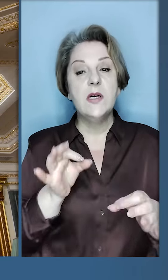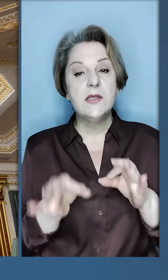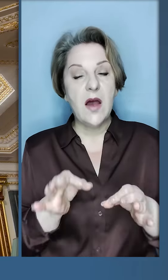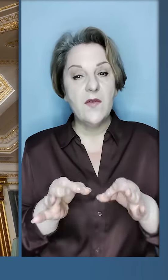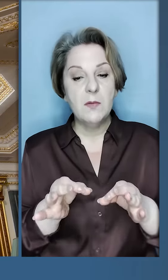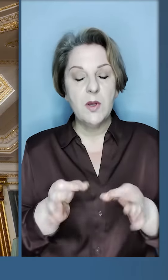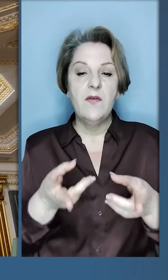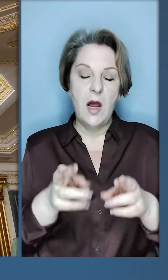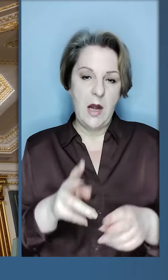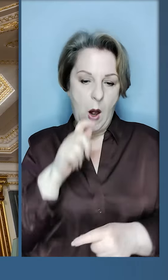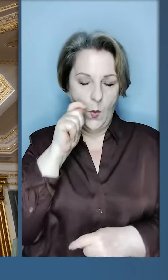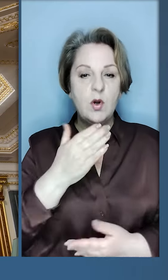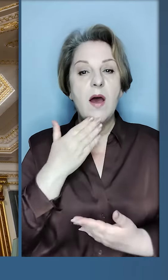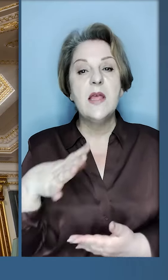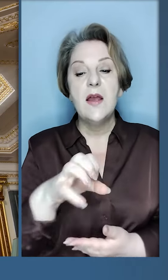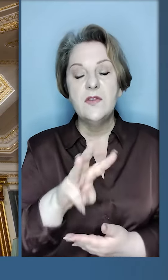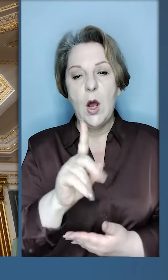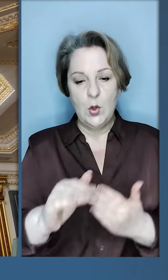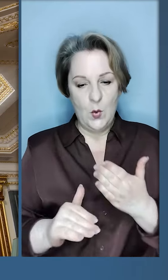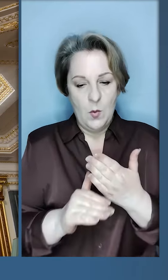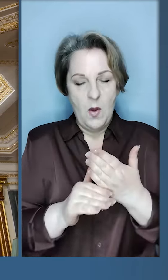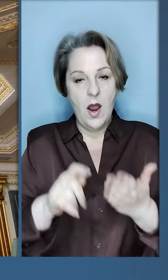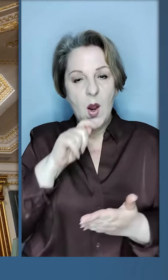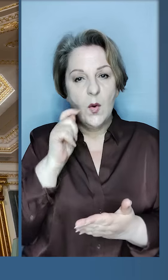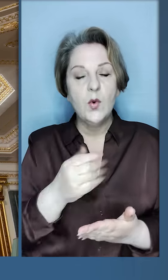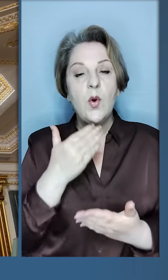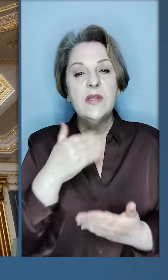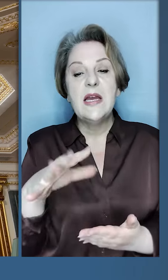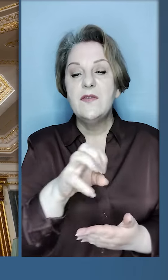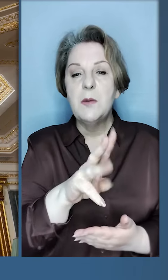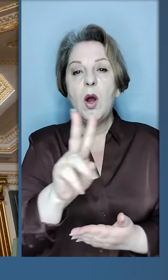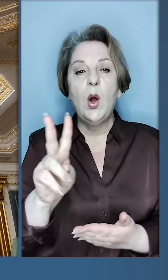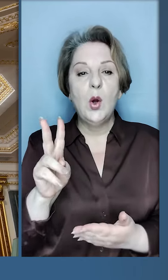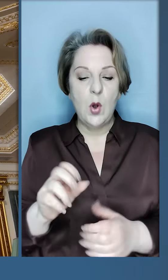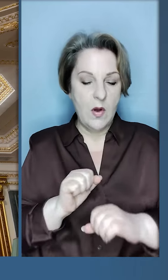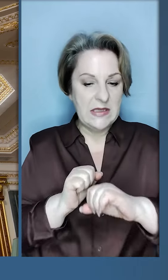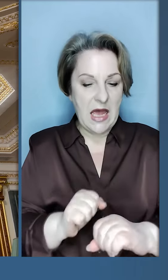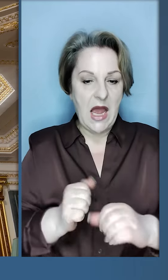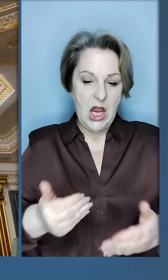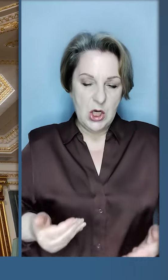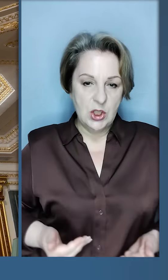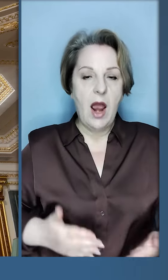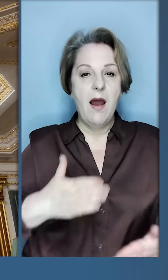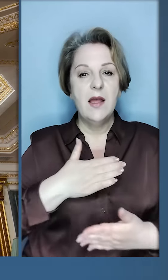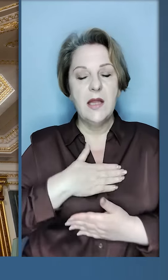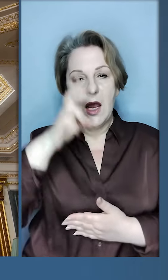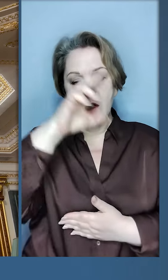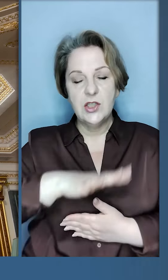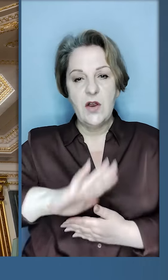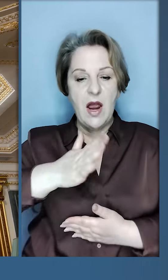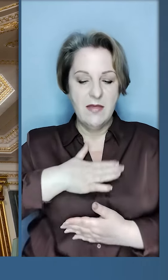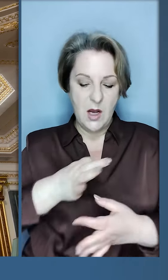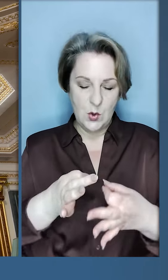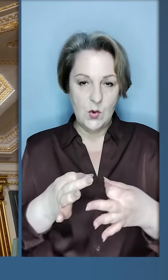завершена справедливо для України. І я дякую усім, хто допомагає Україні. Дякую усім, хто захищає